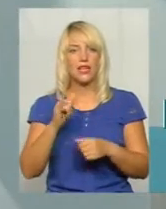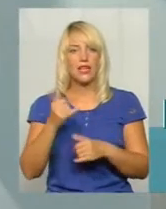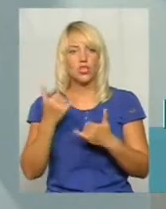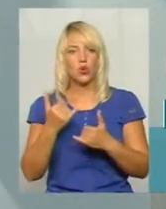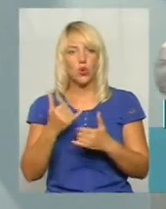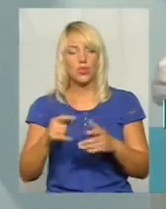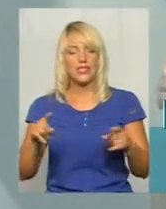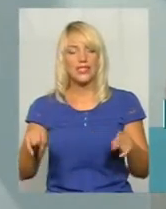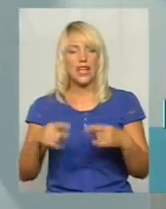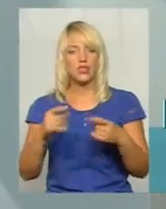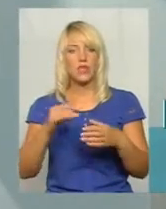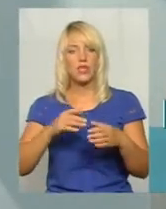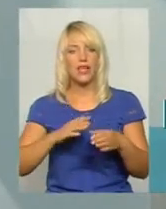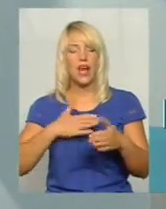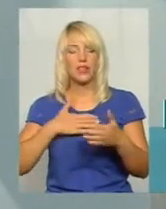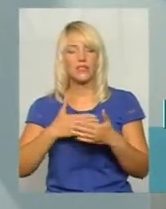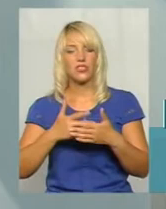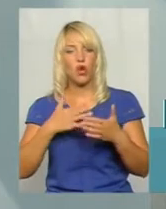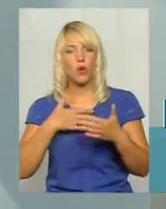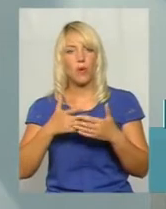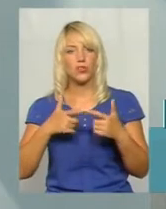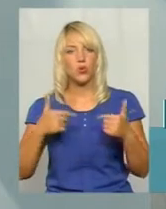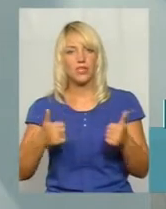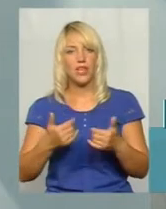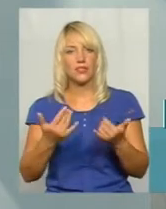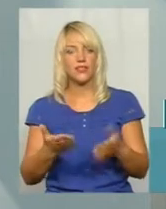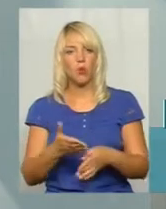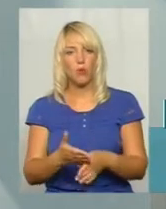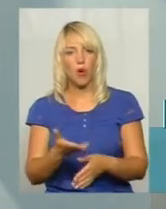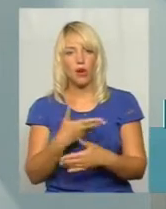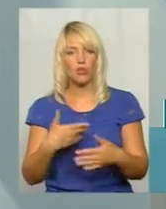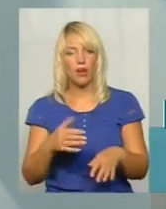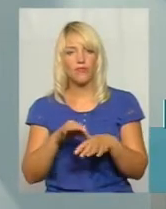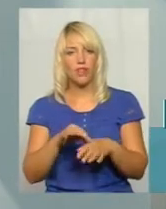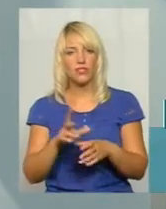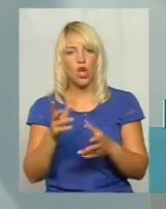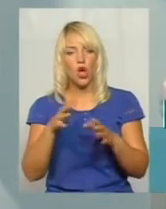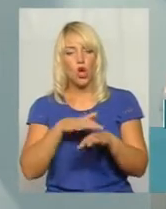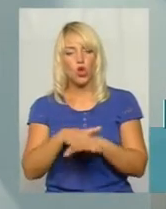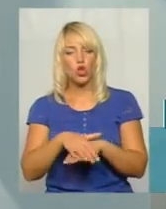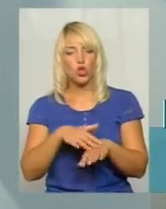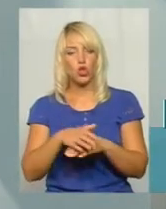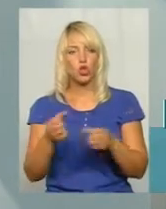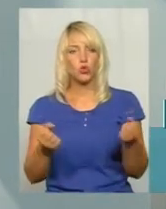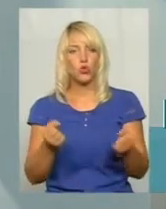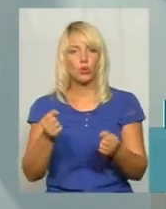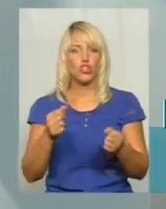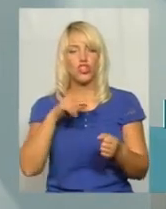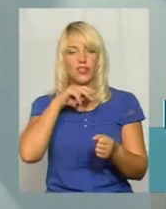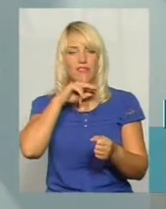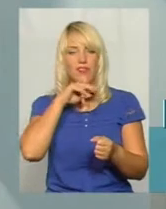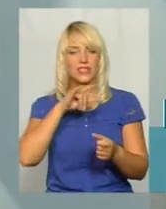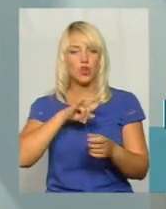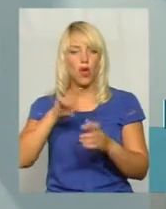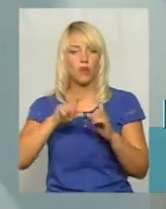засновники і активісти громадської організації допомагають нам ввести розрахунки штурманом з Чернівецького аеропорту, який